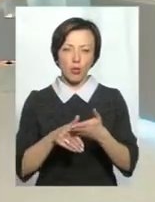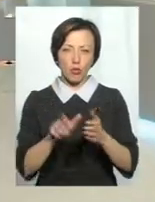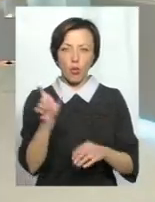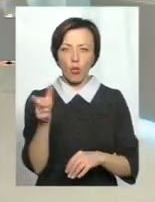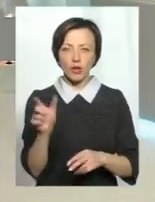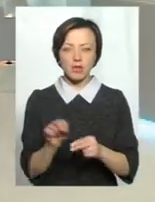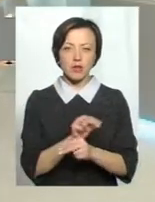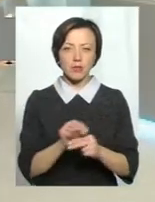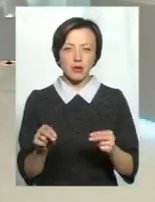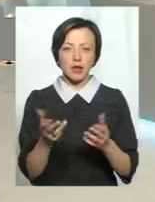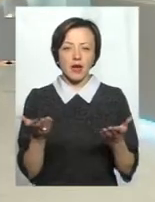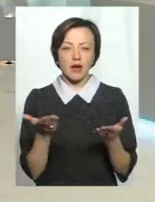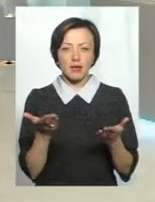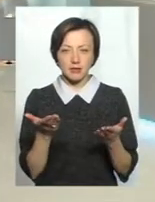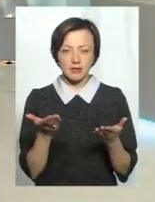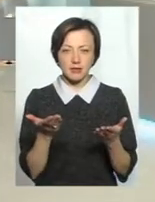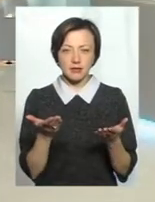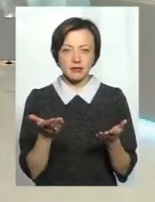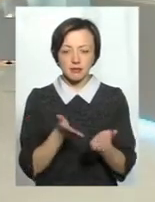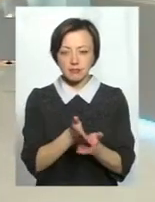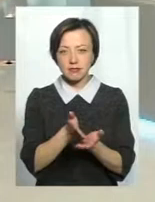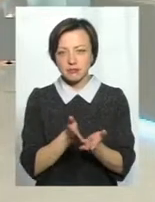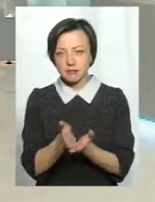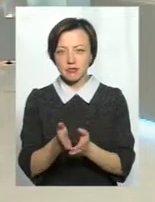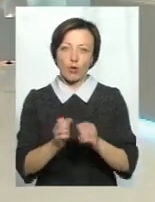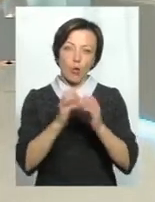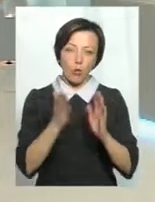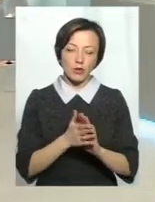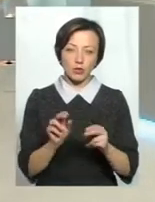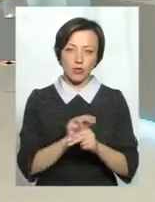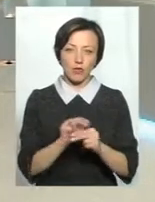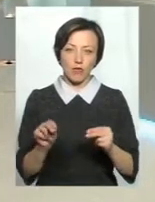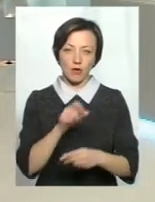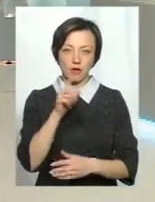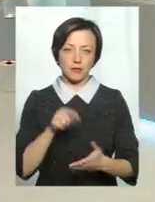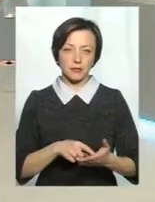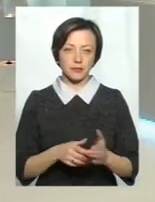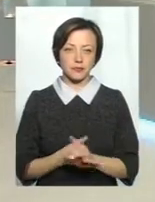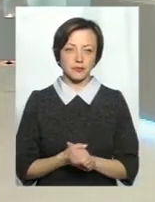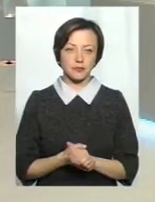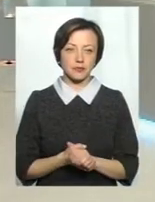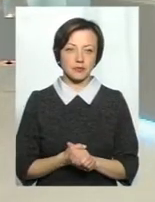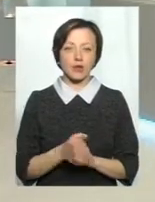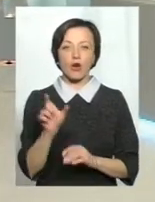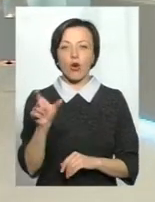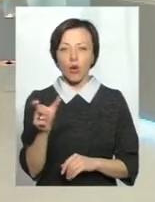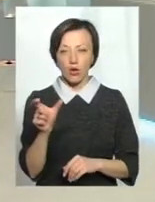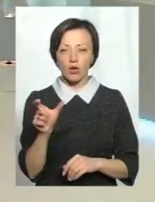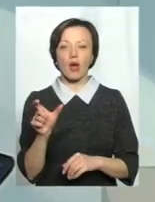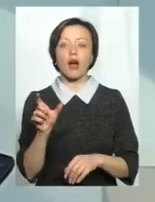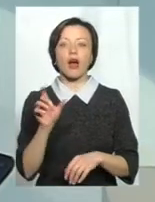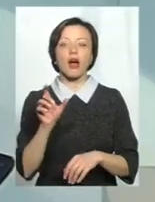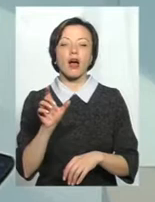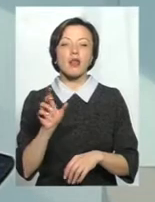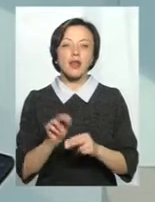голкотерапії в якійсь частині, як сегментів комплексного лікування? Голкотерапія показана при